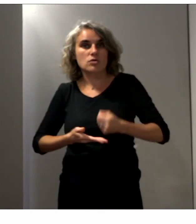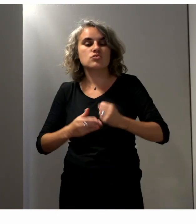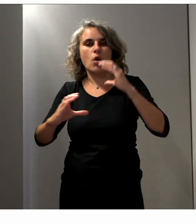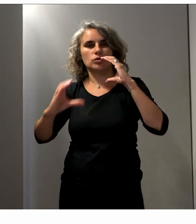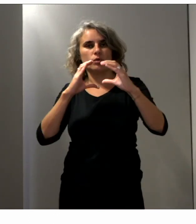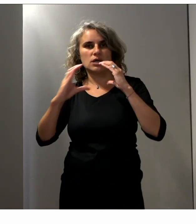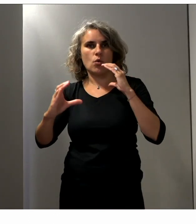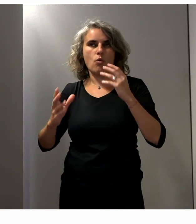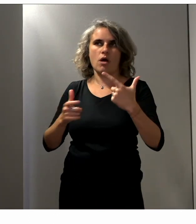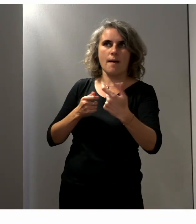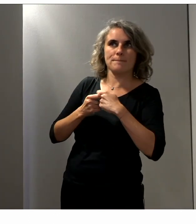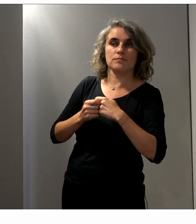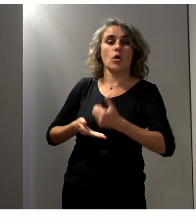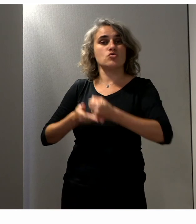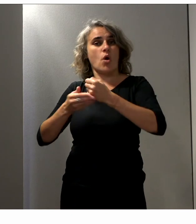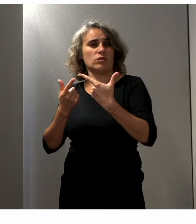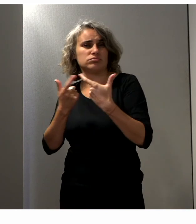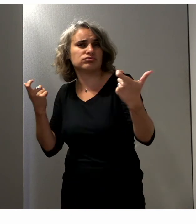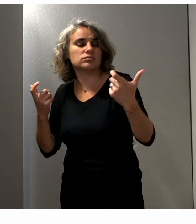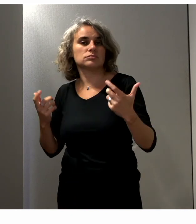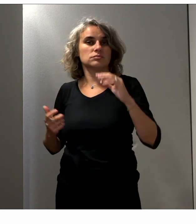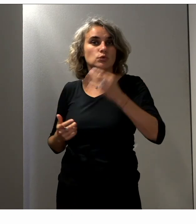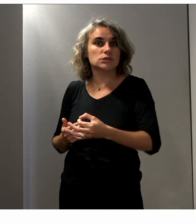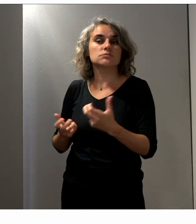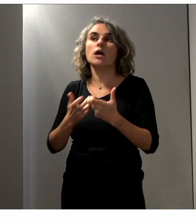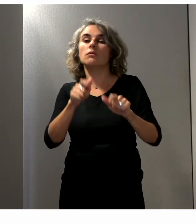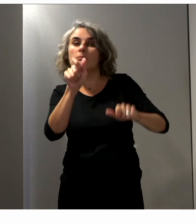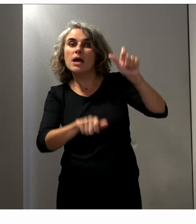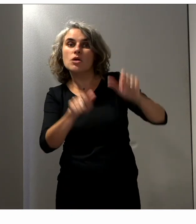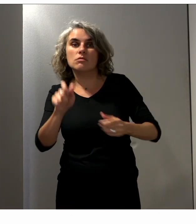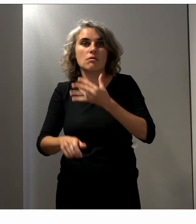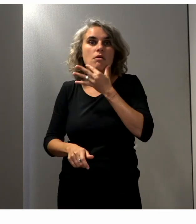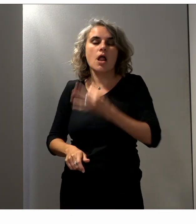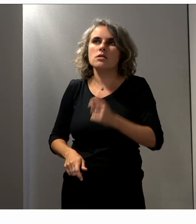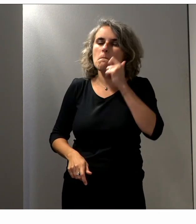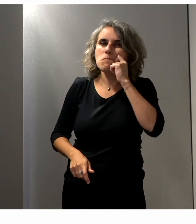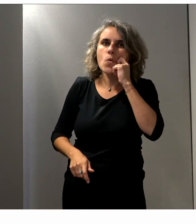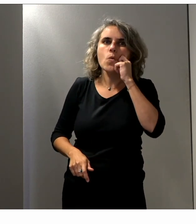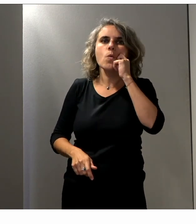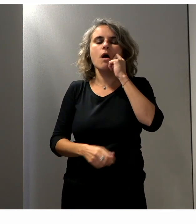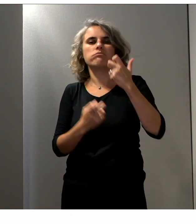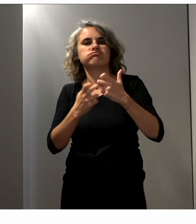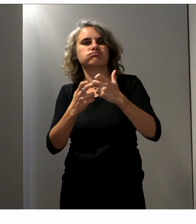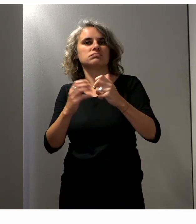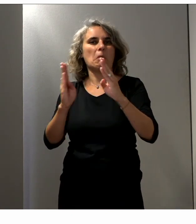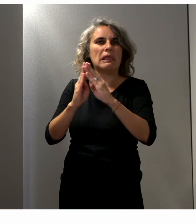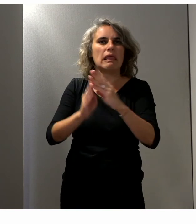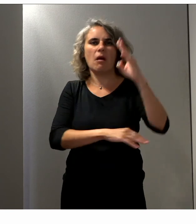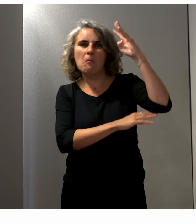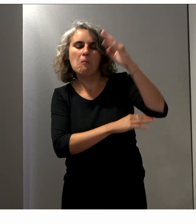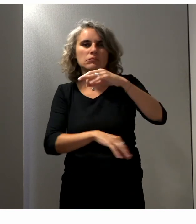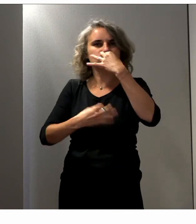communication qui peuvent être variés. Des personnes peuvent être plus à l'aise en présentiel au contact des